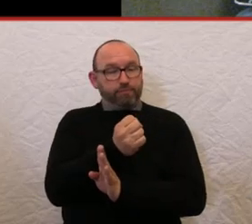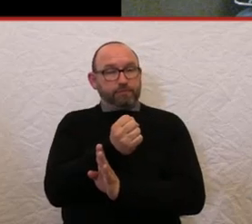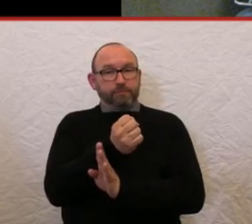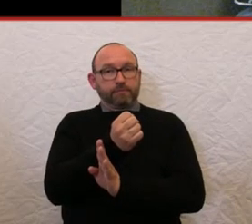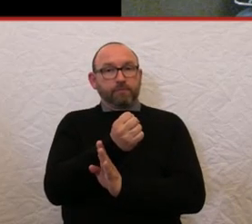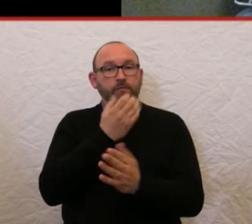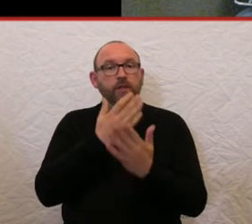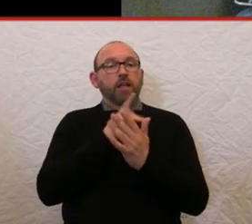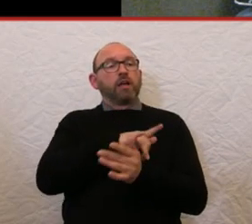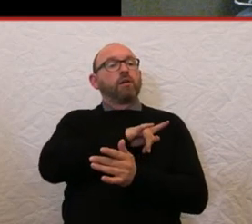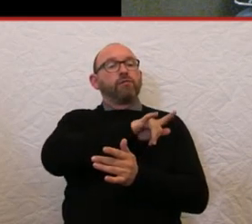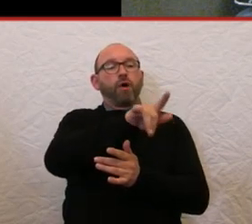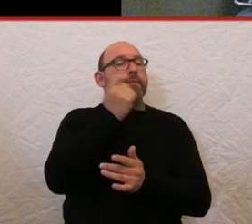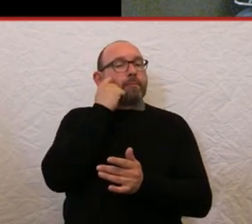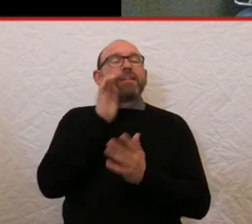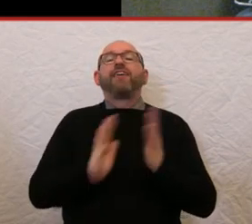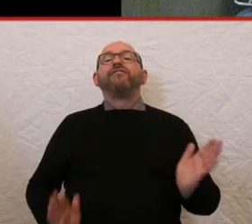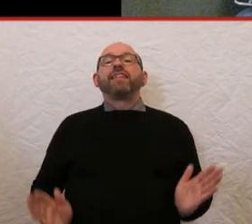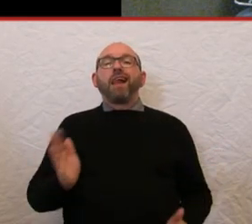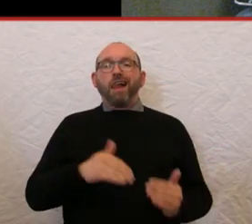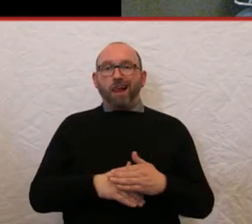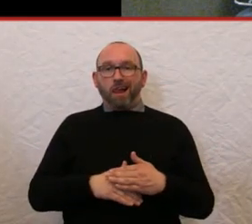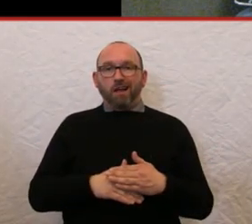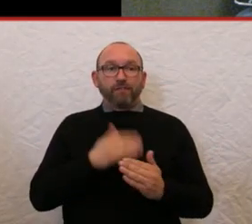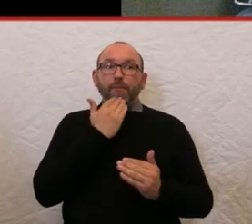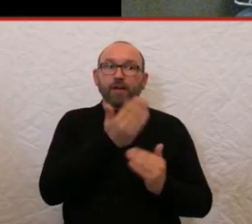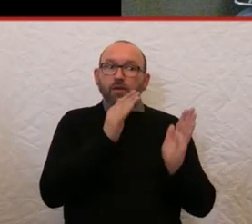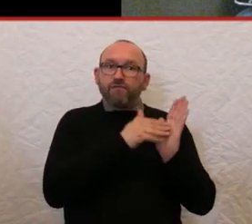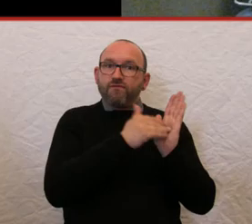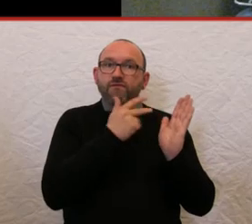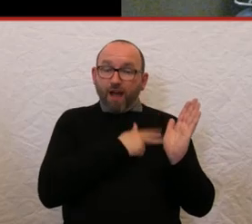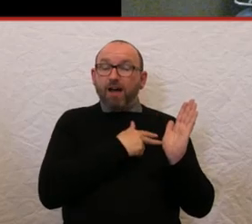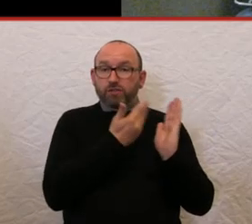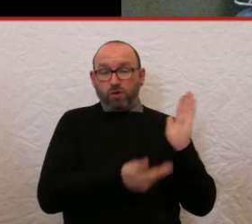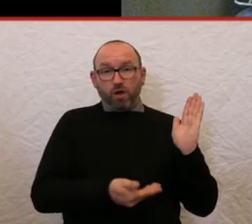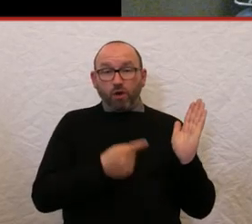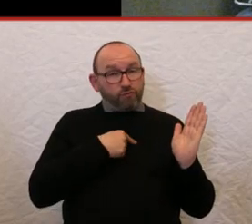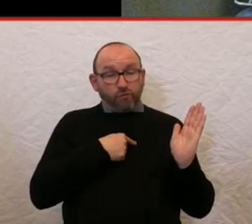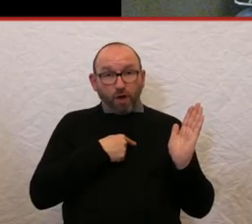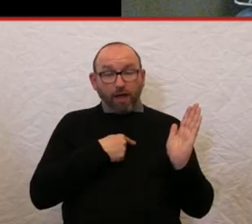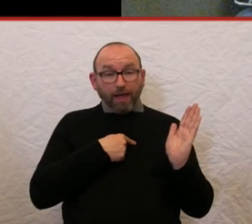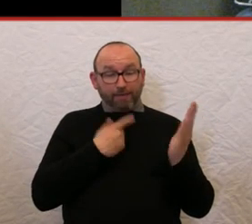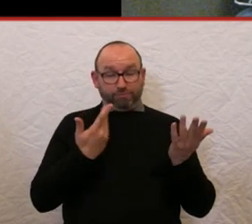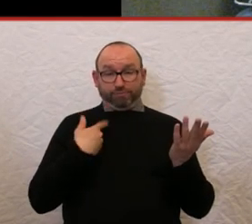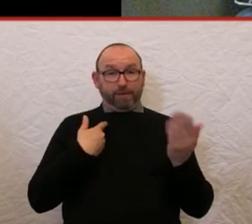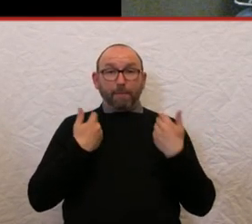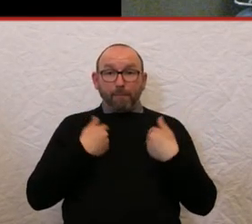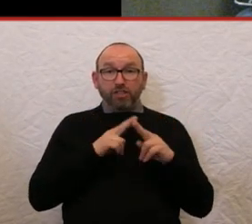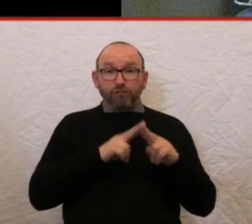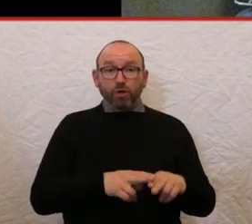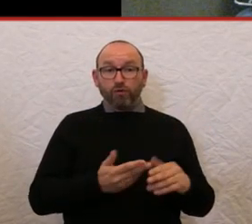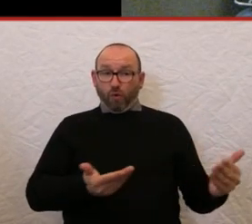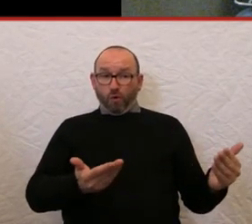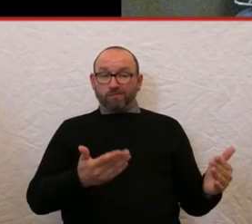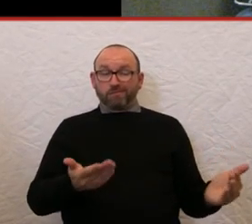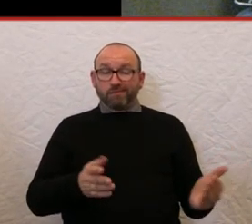die Airlines, dass man eine Windel tragen soll. Das ist ziemlich menschenunwürdig, wie ich finde. EasyJet hat